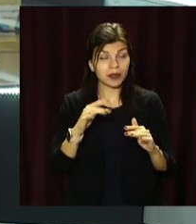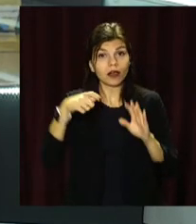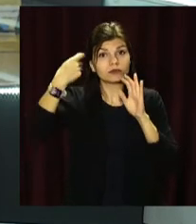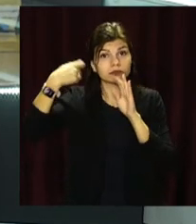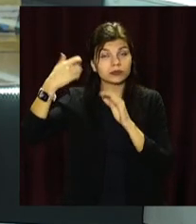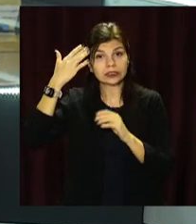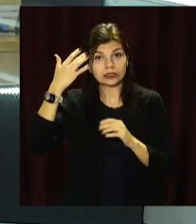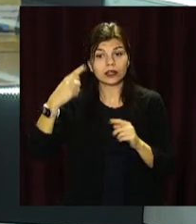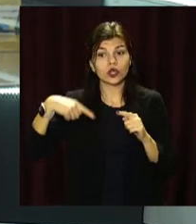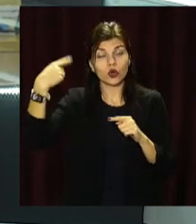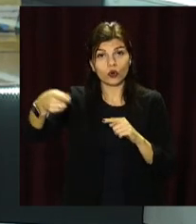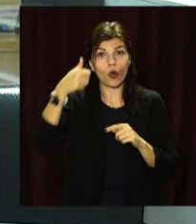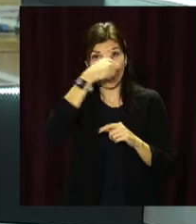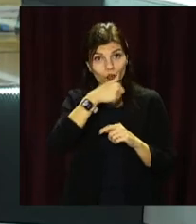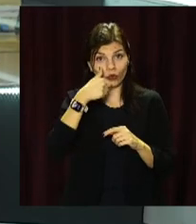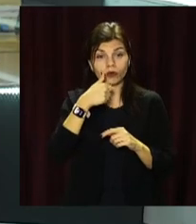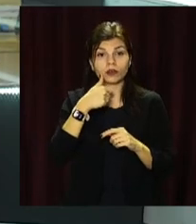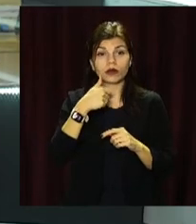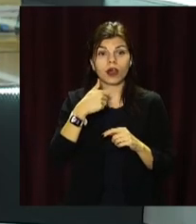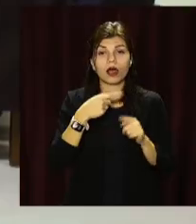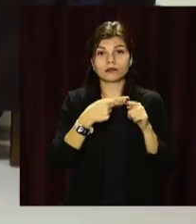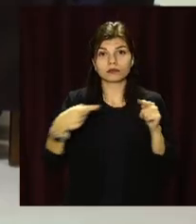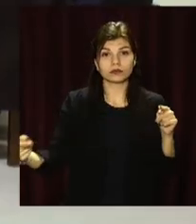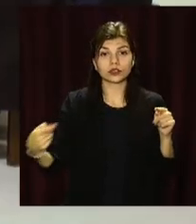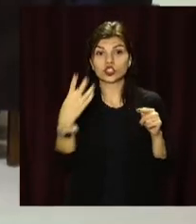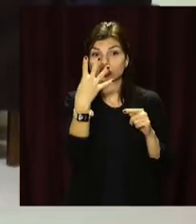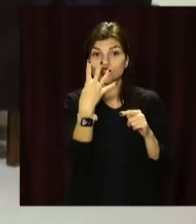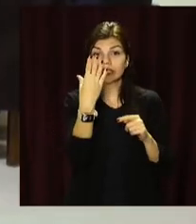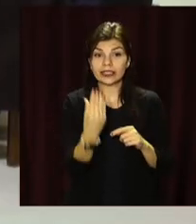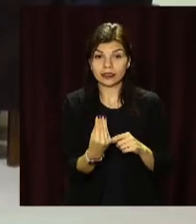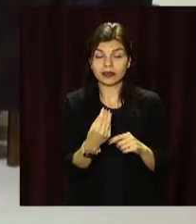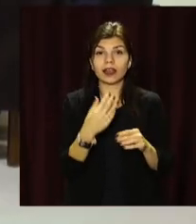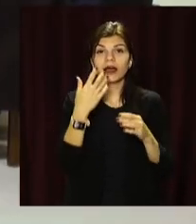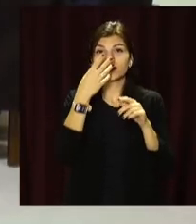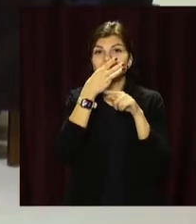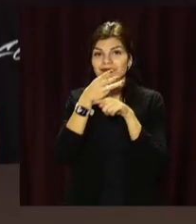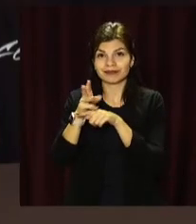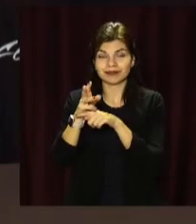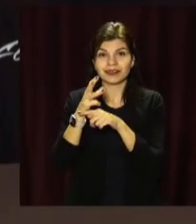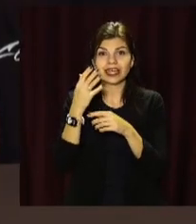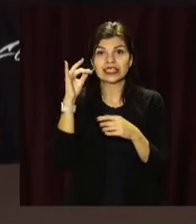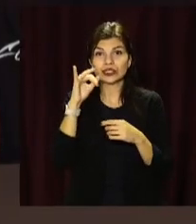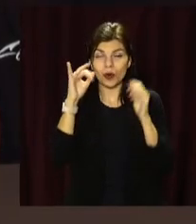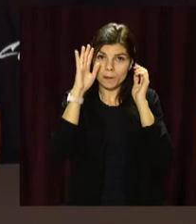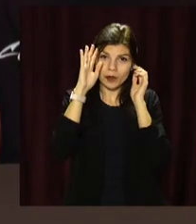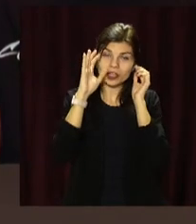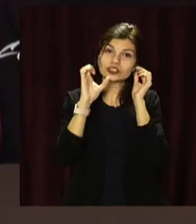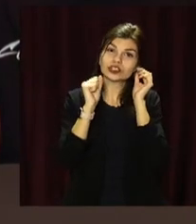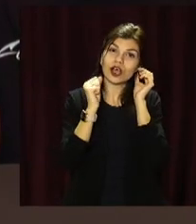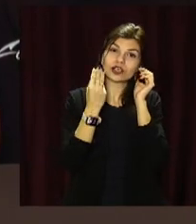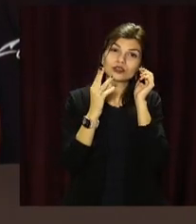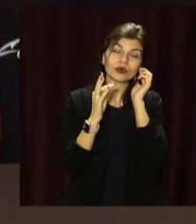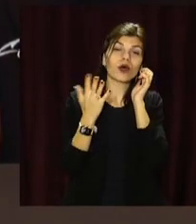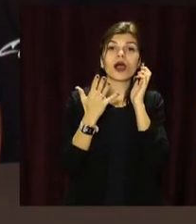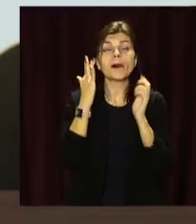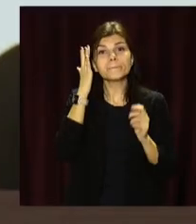планують розпочати наступного року, а триватимуть вони чотири дні. Кінострічка розповість історію хлопчика Сашка, який